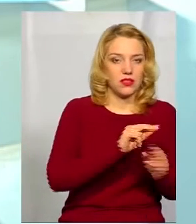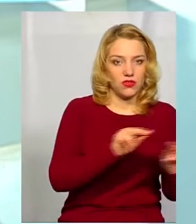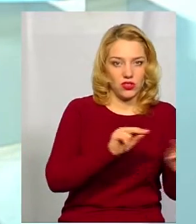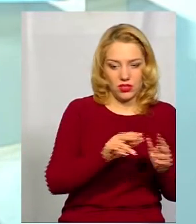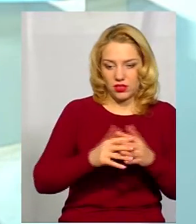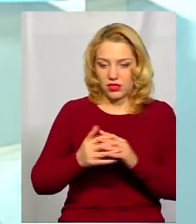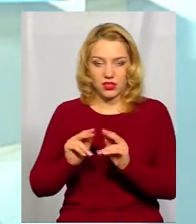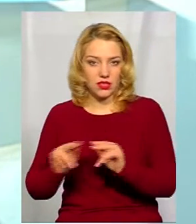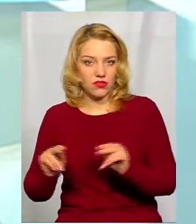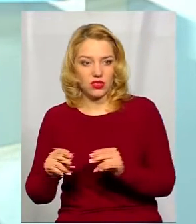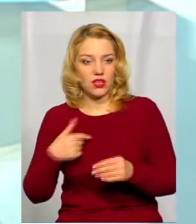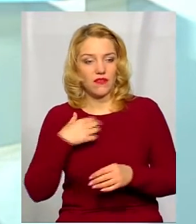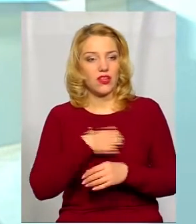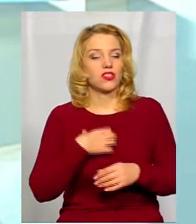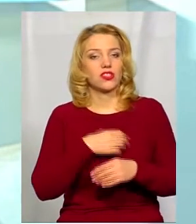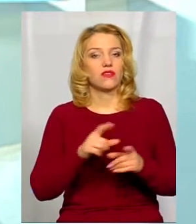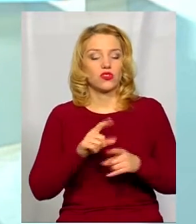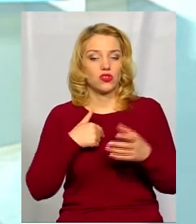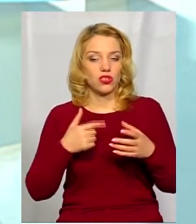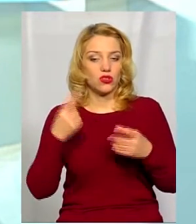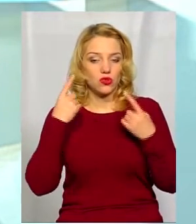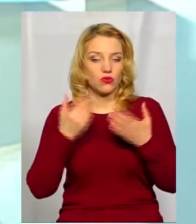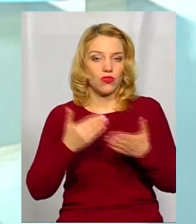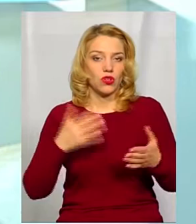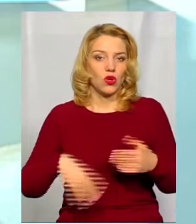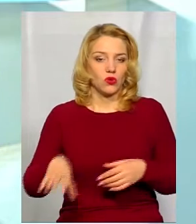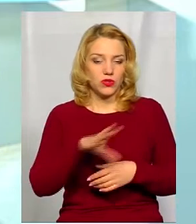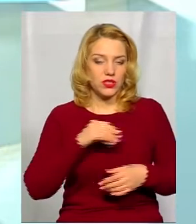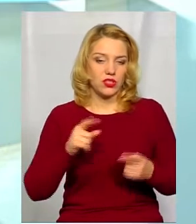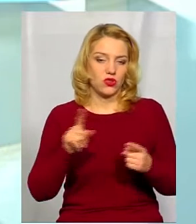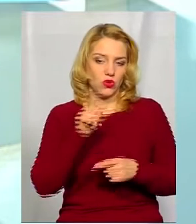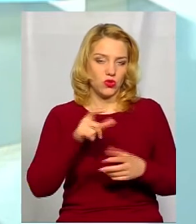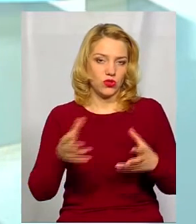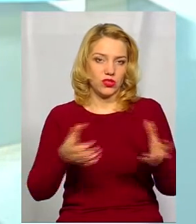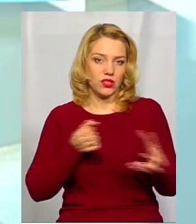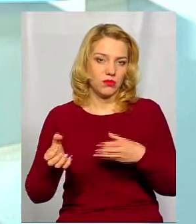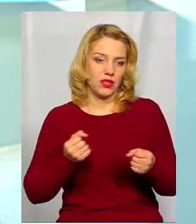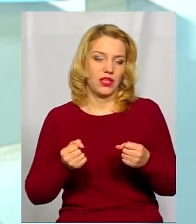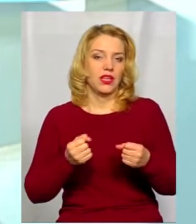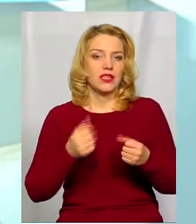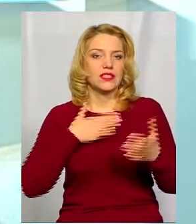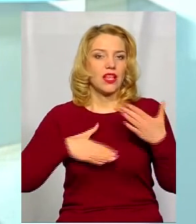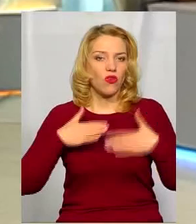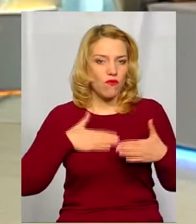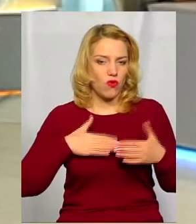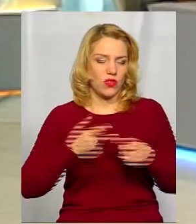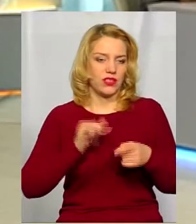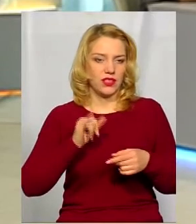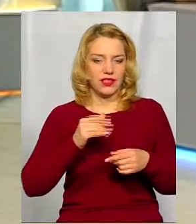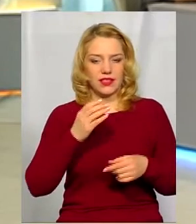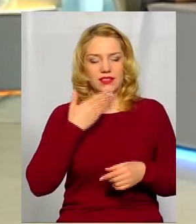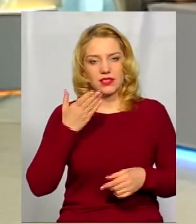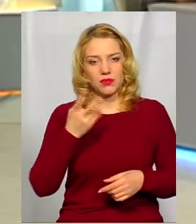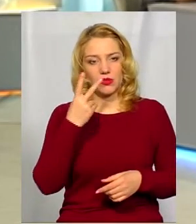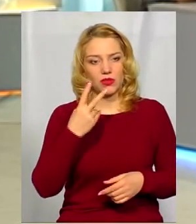І важливо, що я чув від цих, що люди отримали задоволення, вони спілкувалися. Ви знаєте, спікер проводив майстерку півтори години,